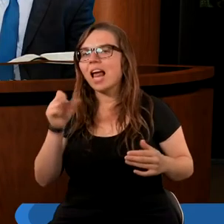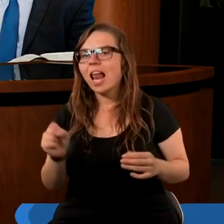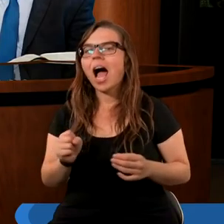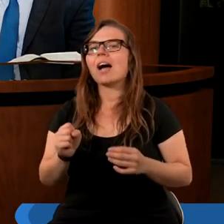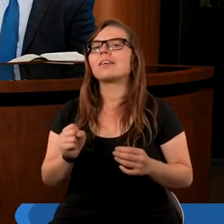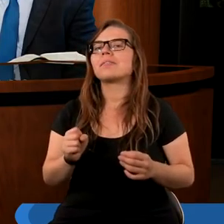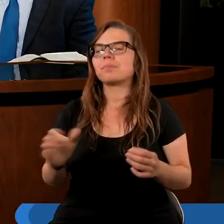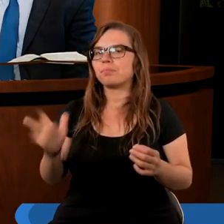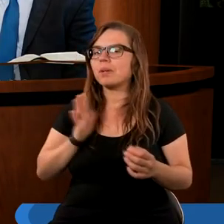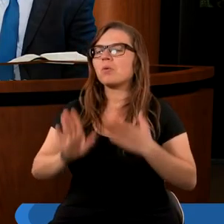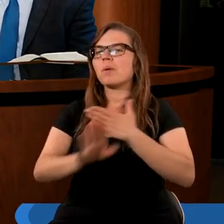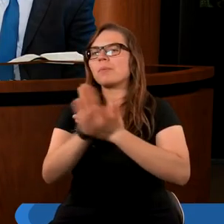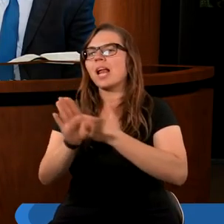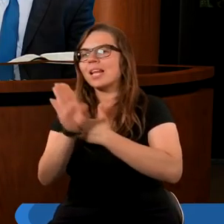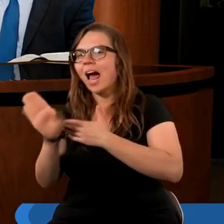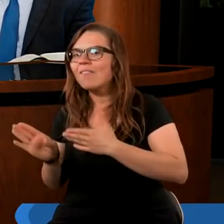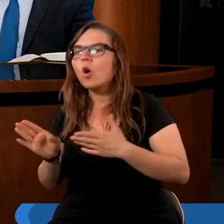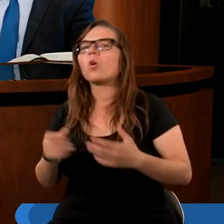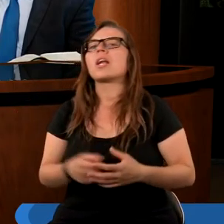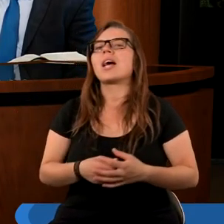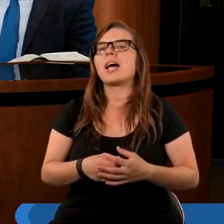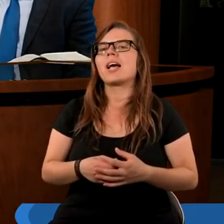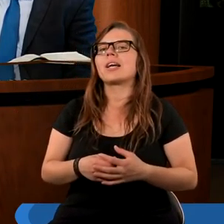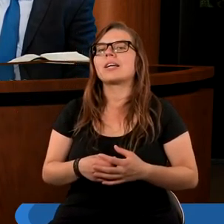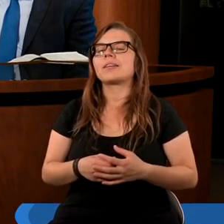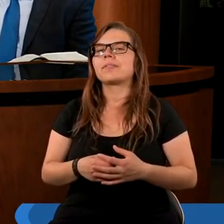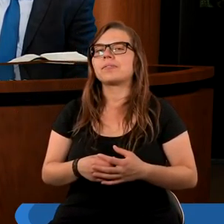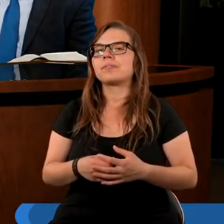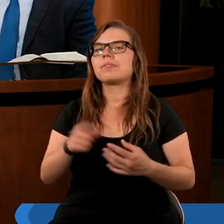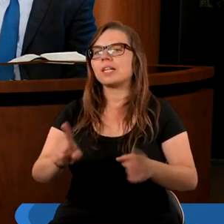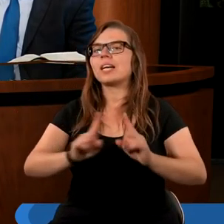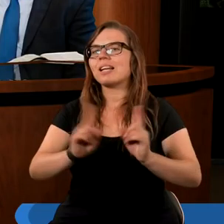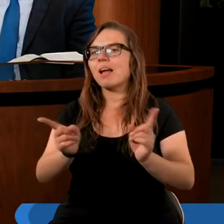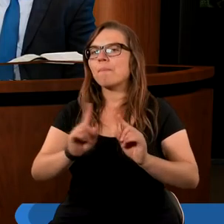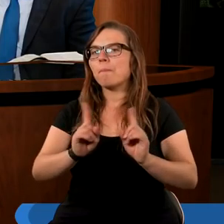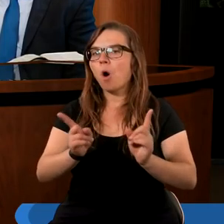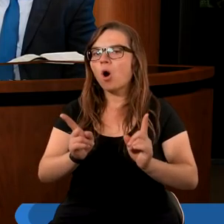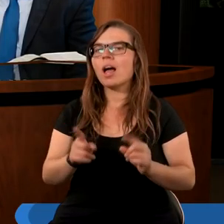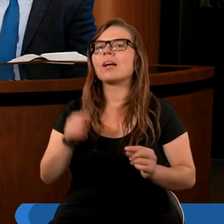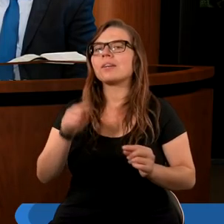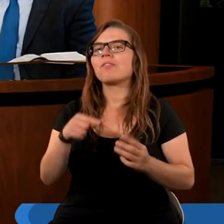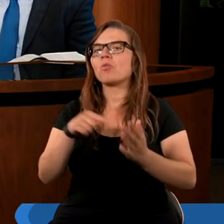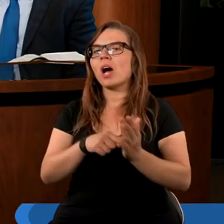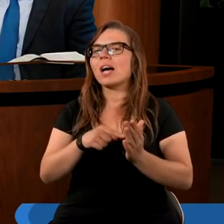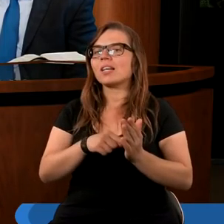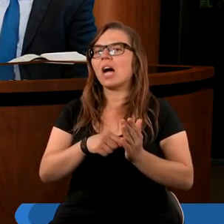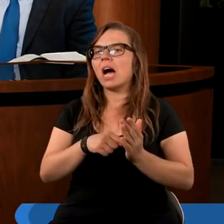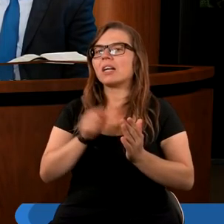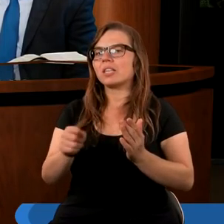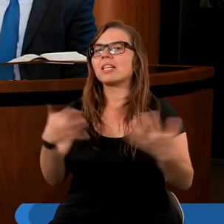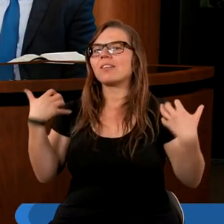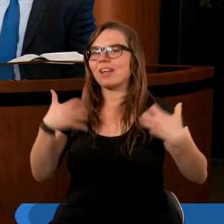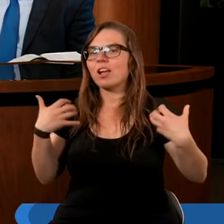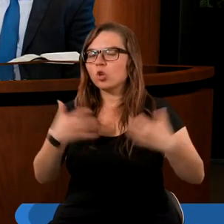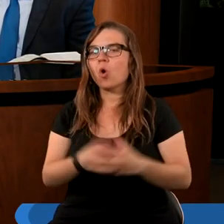były przedstawione w symbolach tych właśnie tych